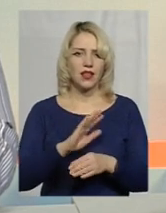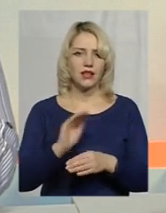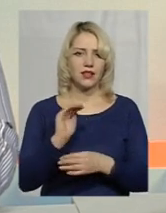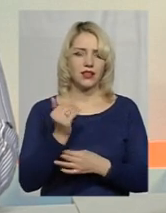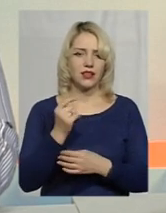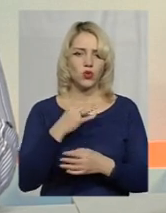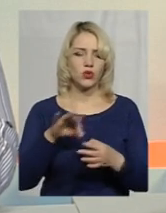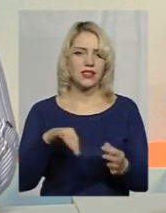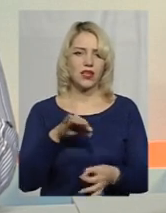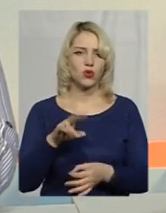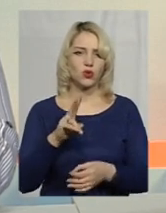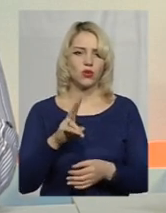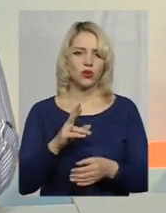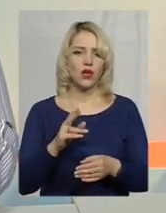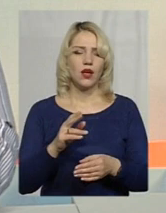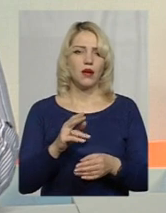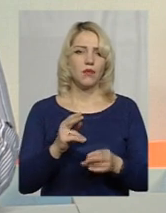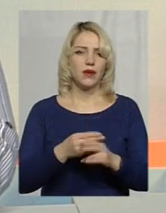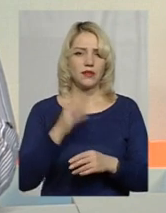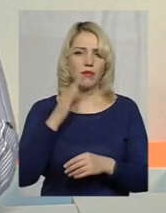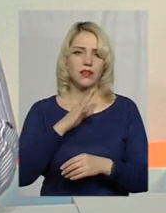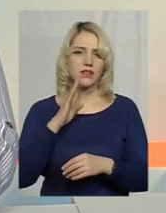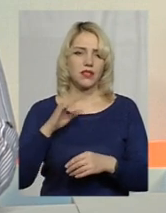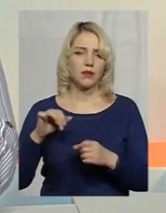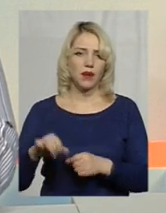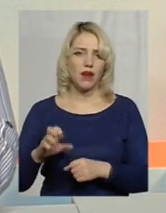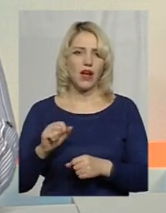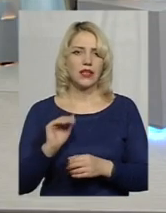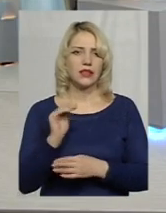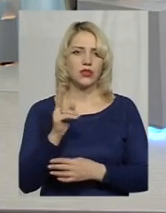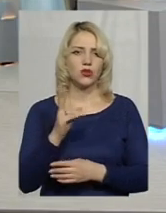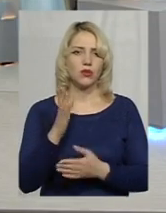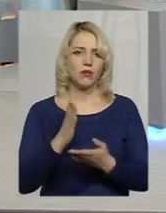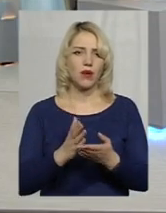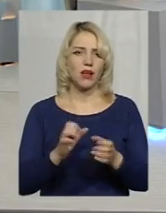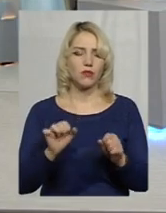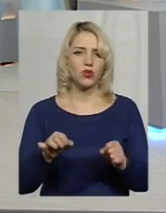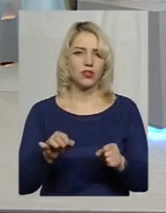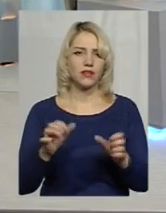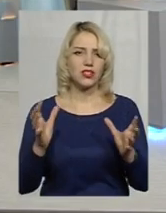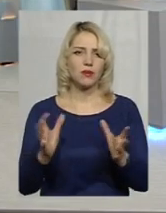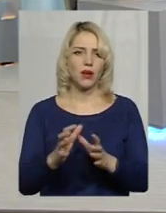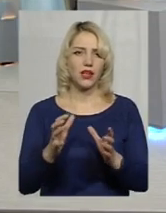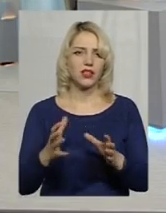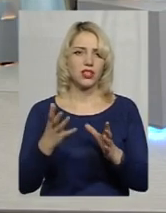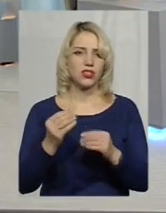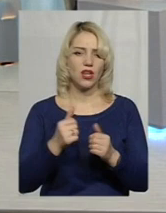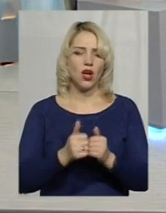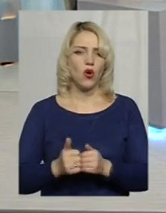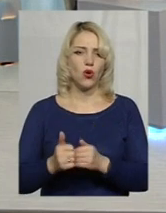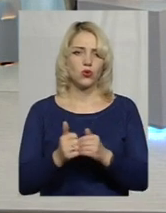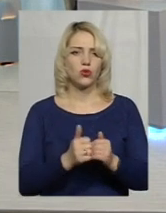дитину, яка вже позбавлена батьківських прав, а на дитину, яка ще має можливість зберегти оточення